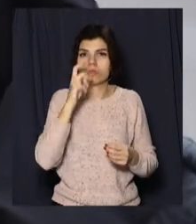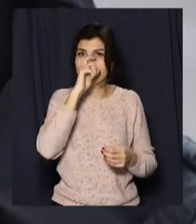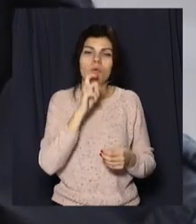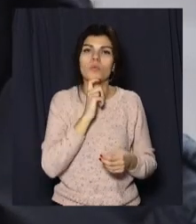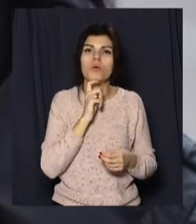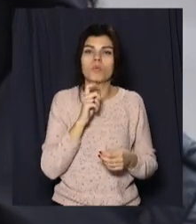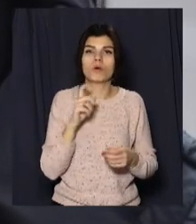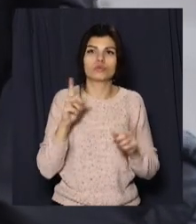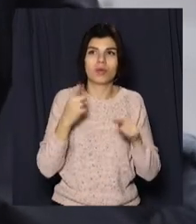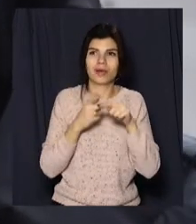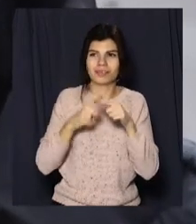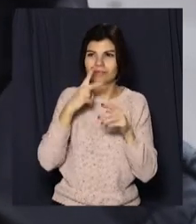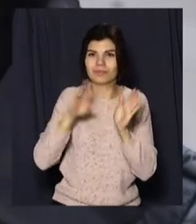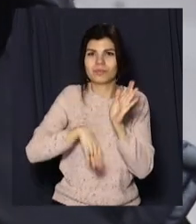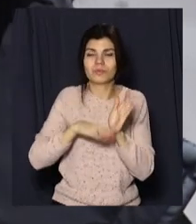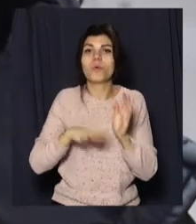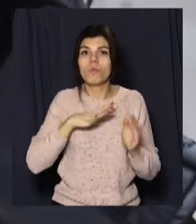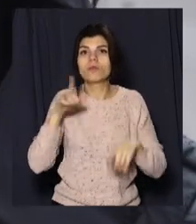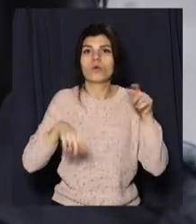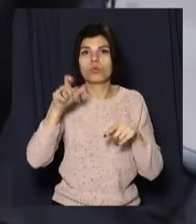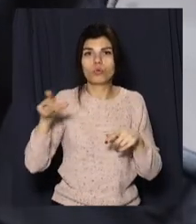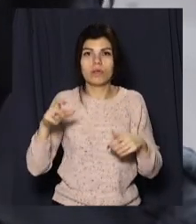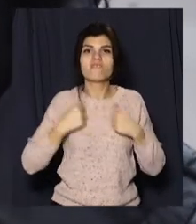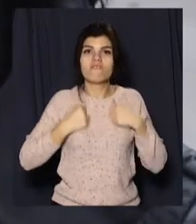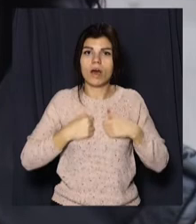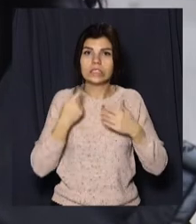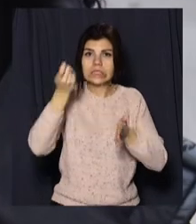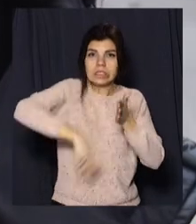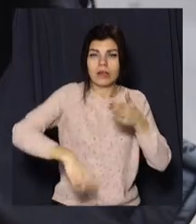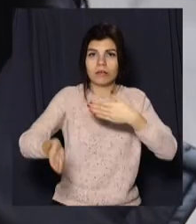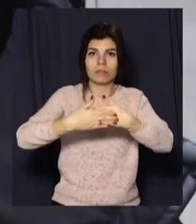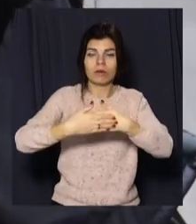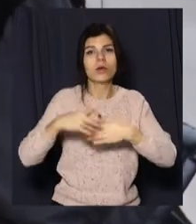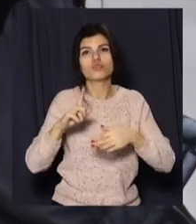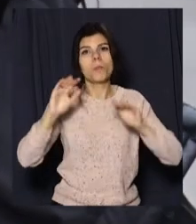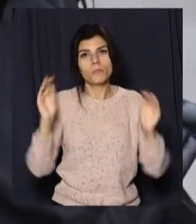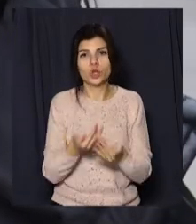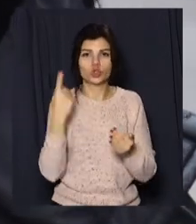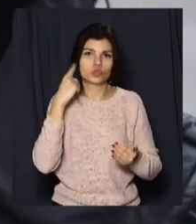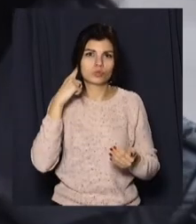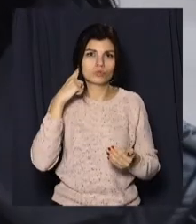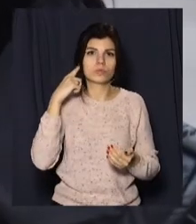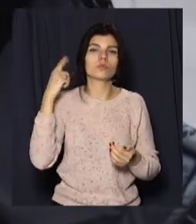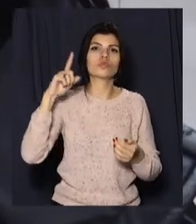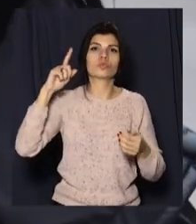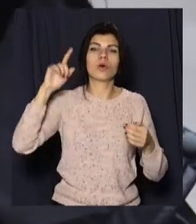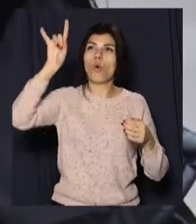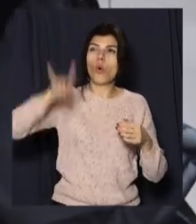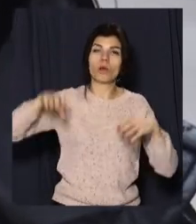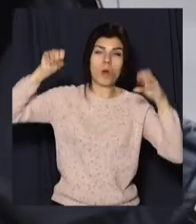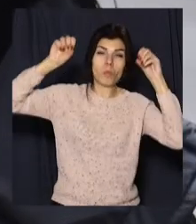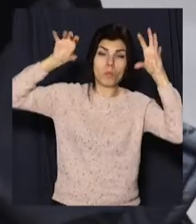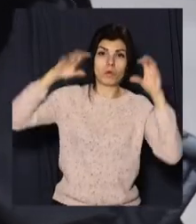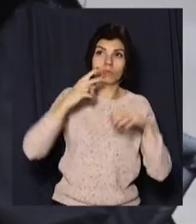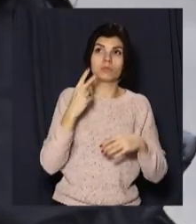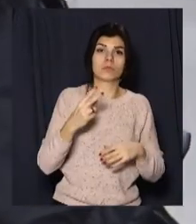Буває таке, що некоторые люди закрывають собаку в ванну, щоб менше було света в окнах, собака